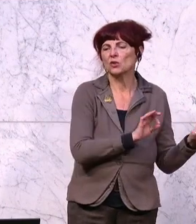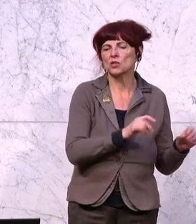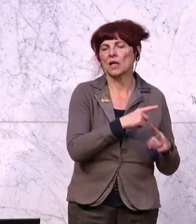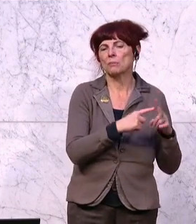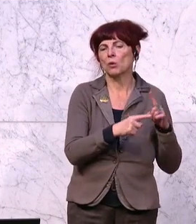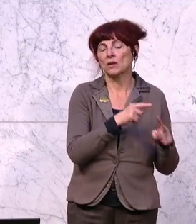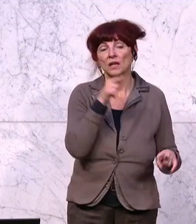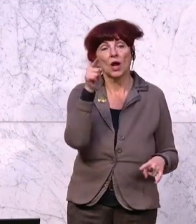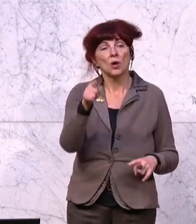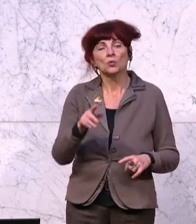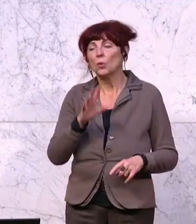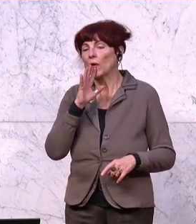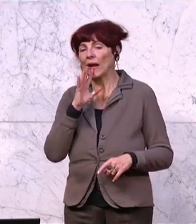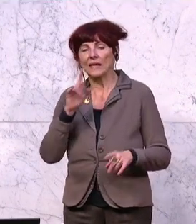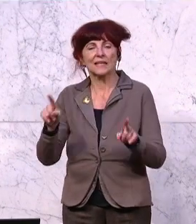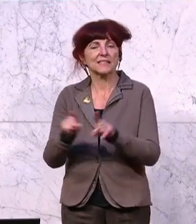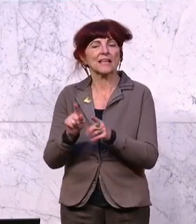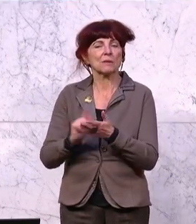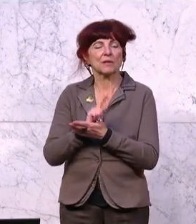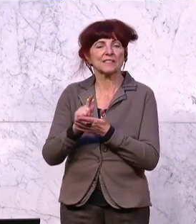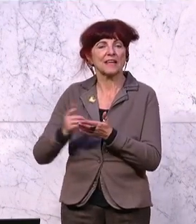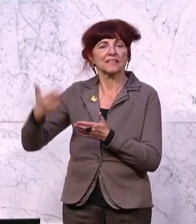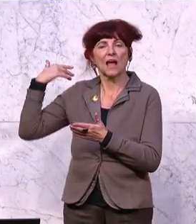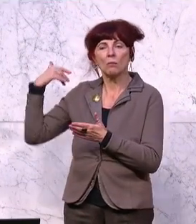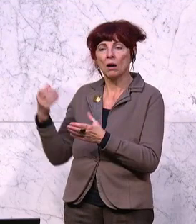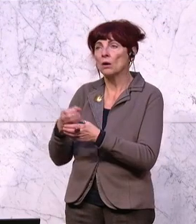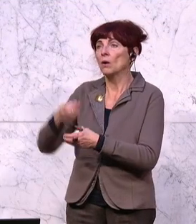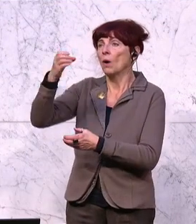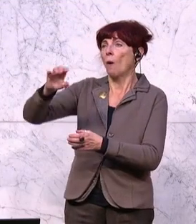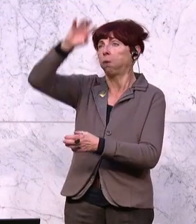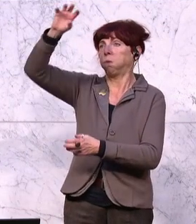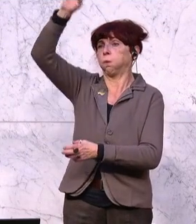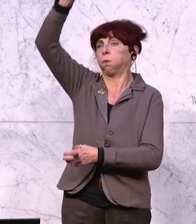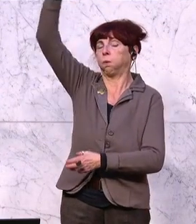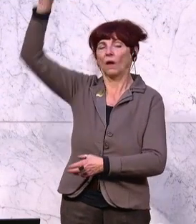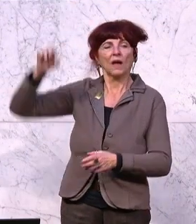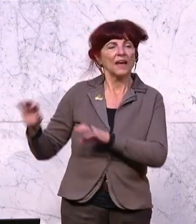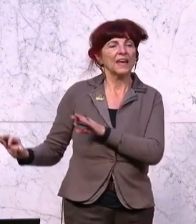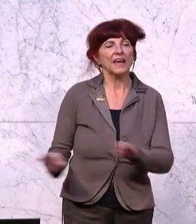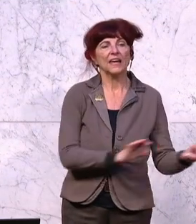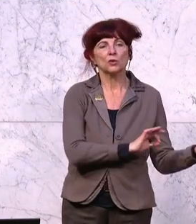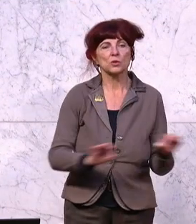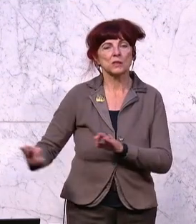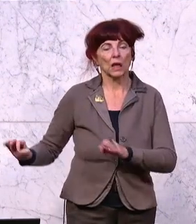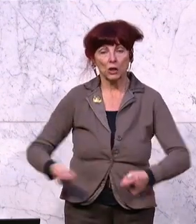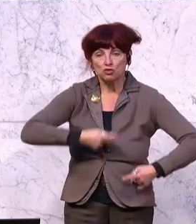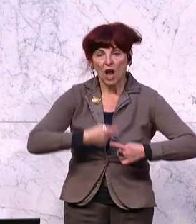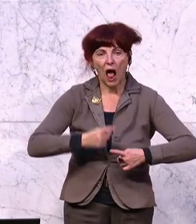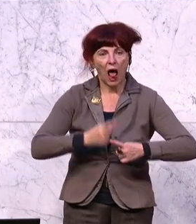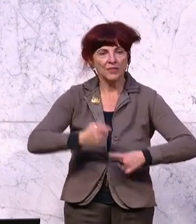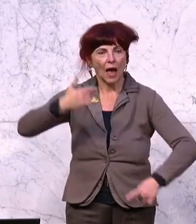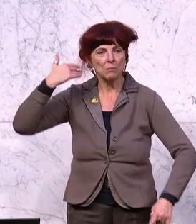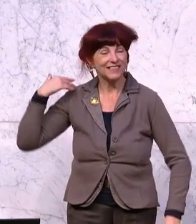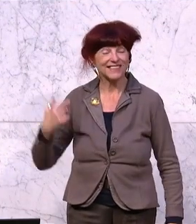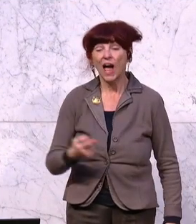reden nachher, kommt mir vor, in einer Zeit, wo es noch Rauchschlotte gibt, wo es noch Industriebetriebe gibt, wo es noch um Kruppstahlproduktion geht. Wir